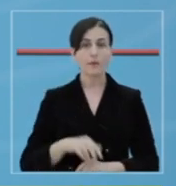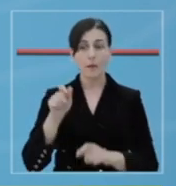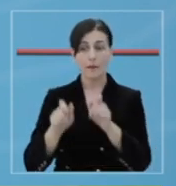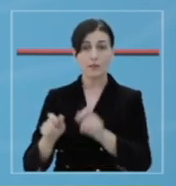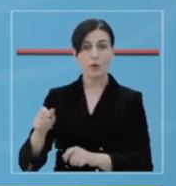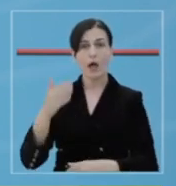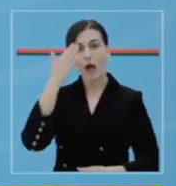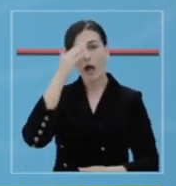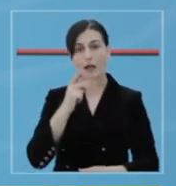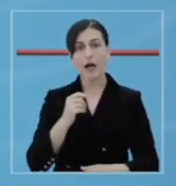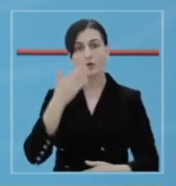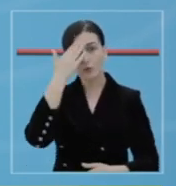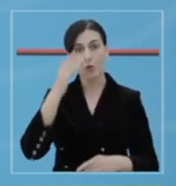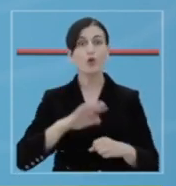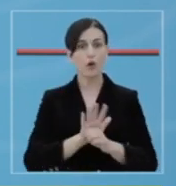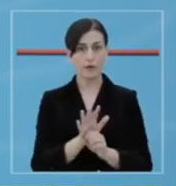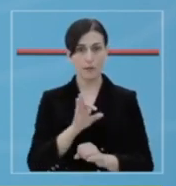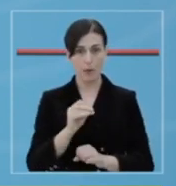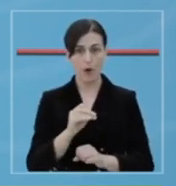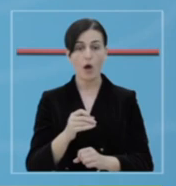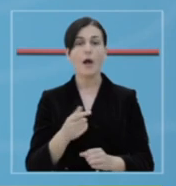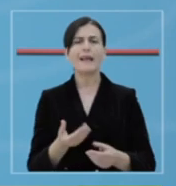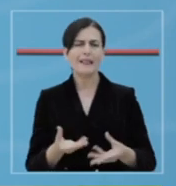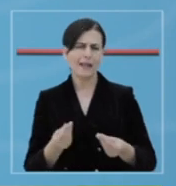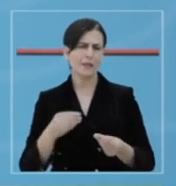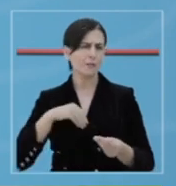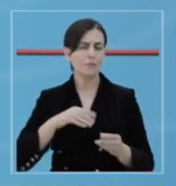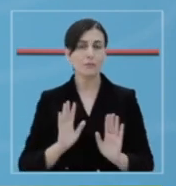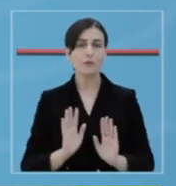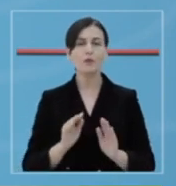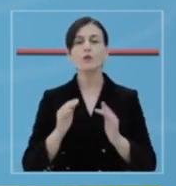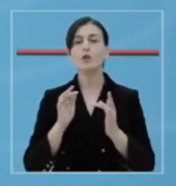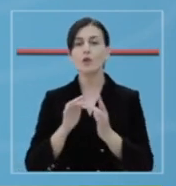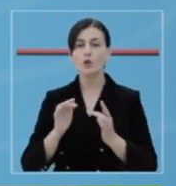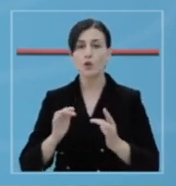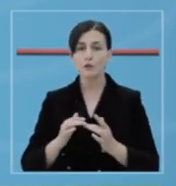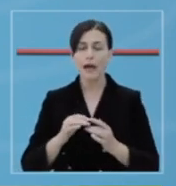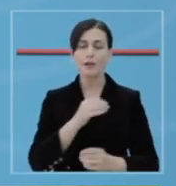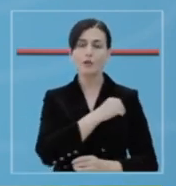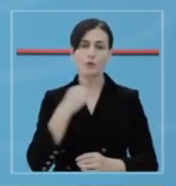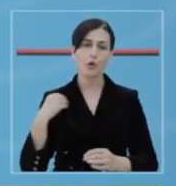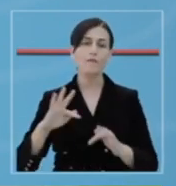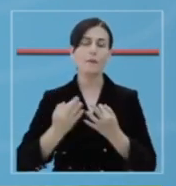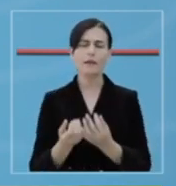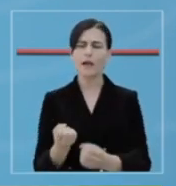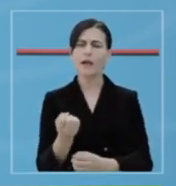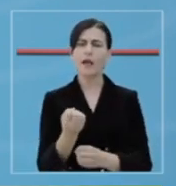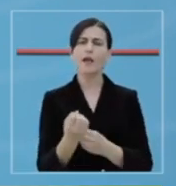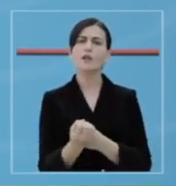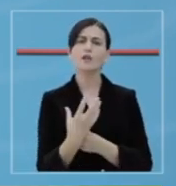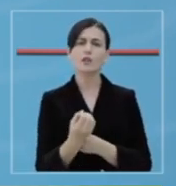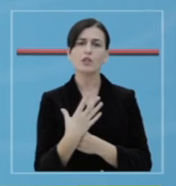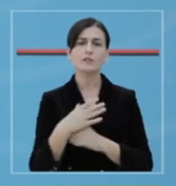prekurë me COVID pas shenja klinike, ose me simptomat e leta, të kontaktojnë online me mjeku në familjes për këshila,